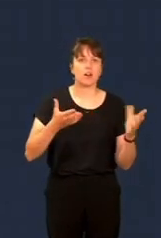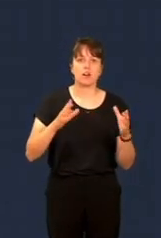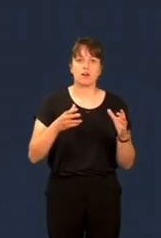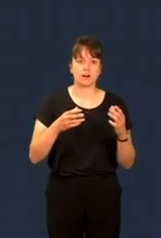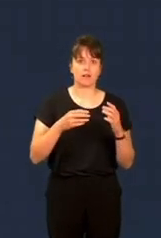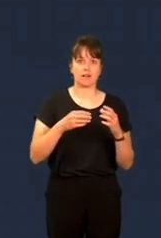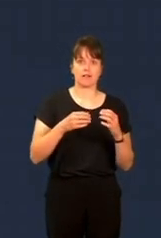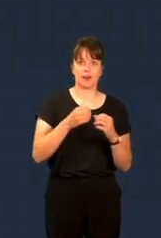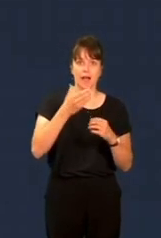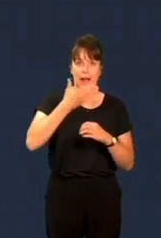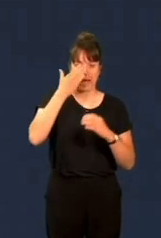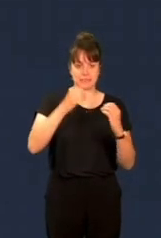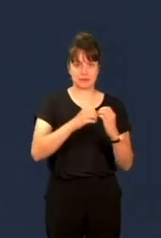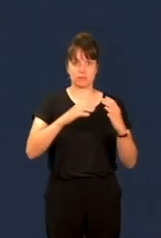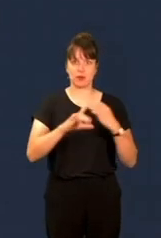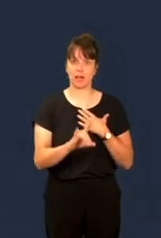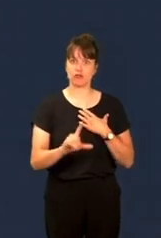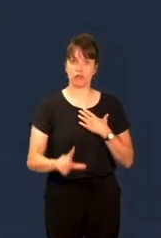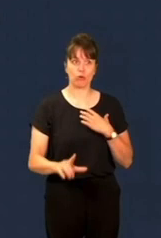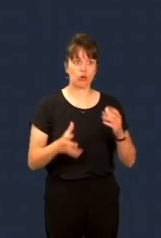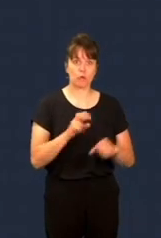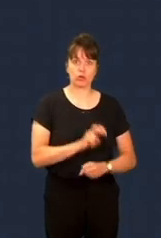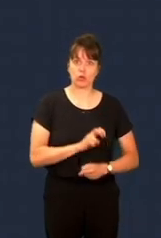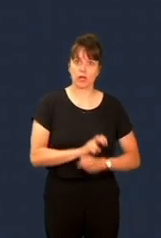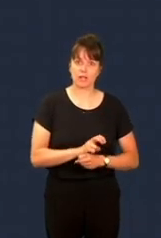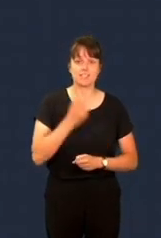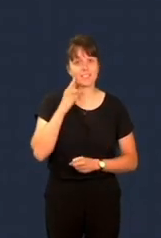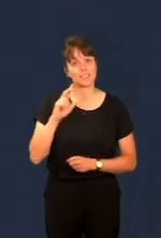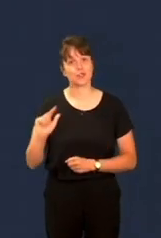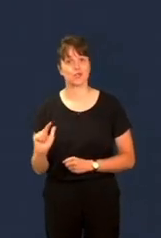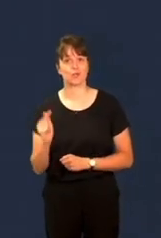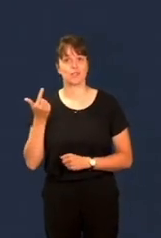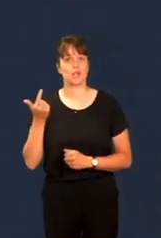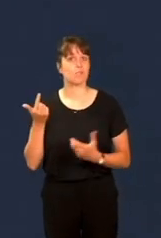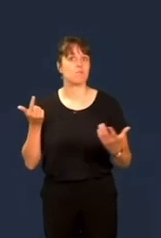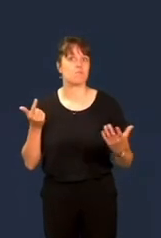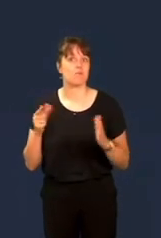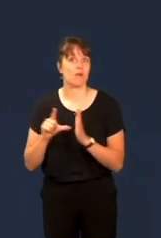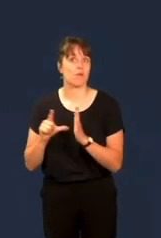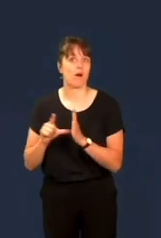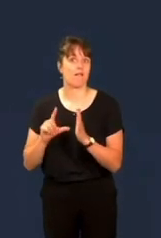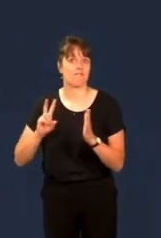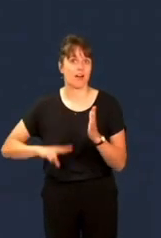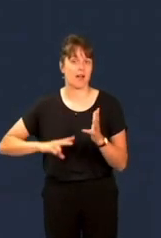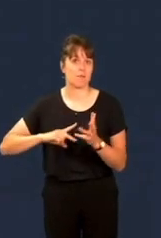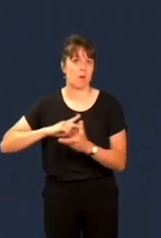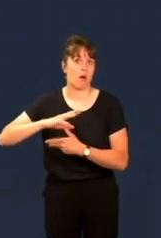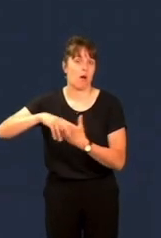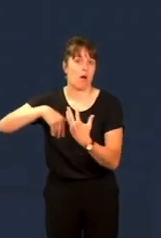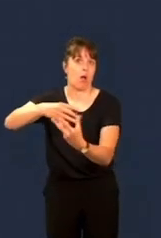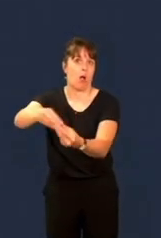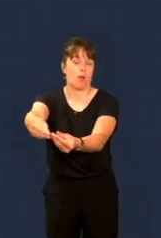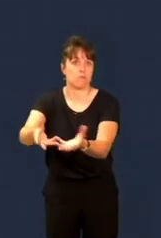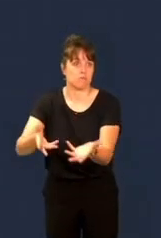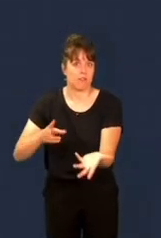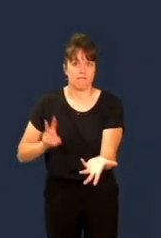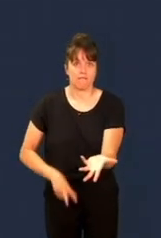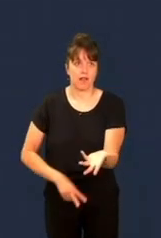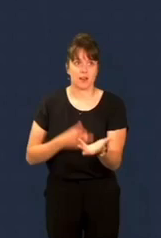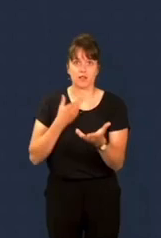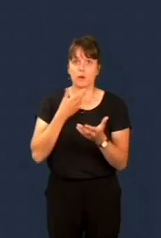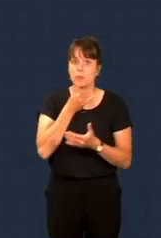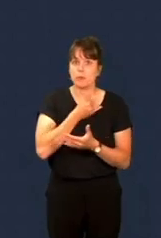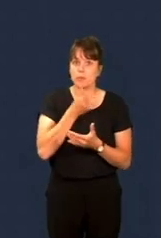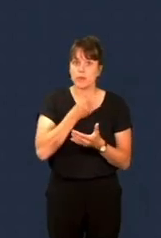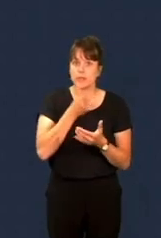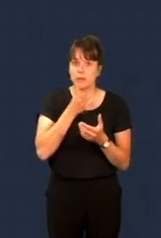stockage de cette énergie. Et oui, la deuxième loi de la thermodynamique, l'entropie est impitoyable concernant le plus petit atome